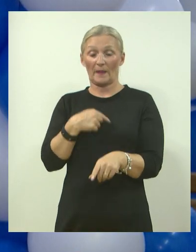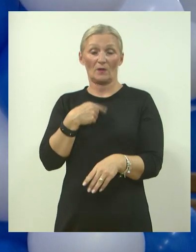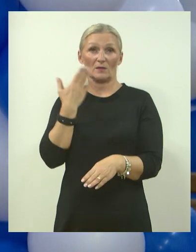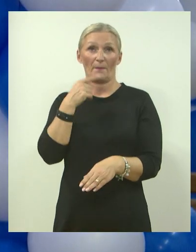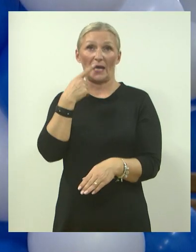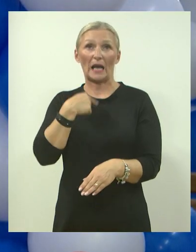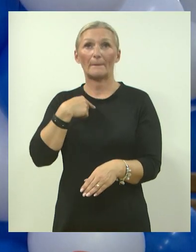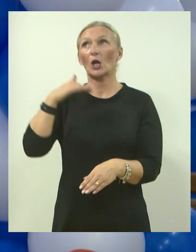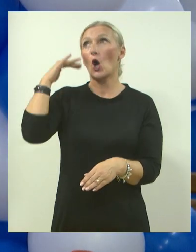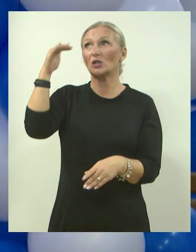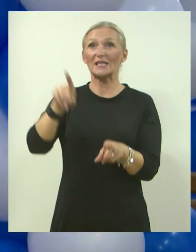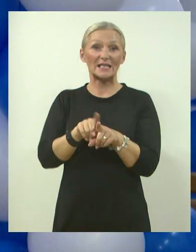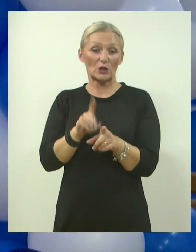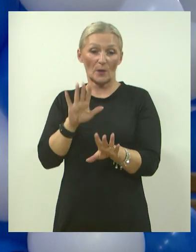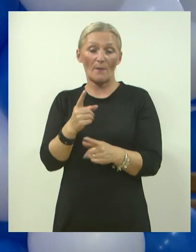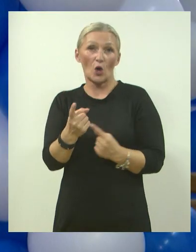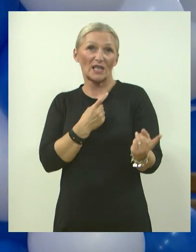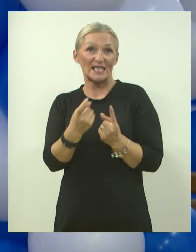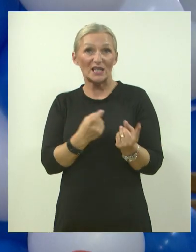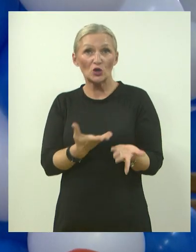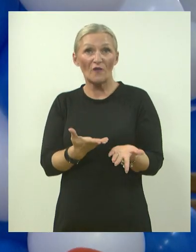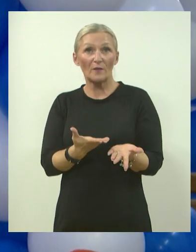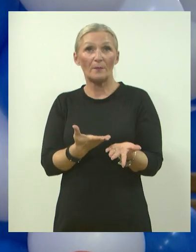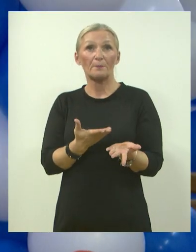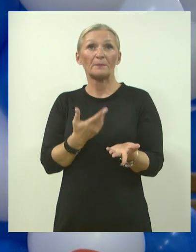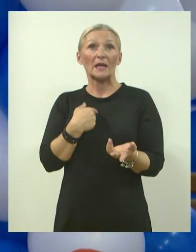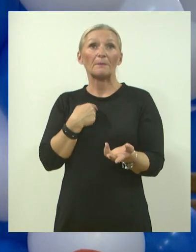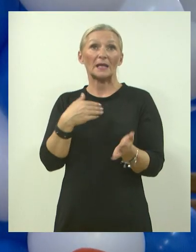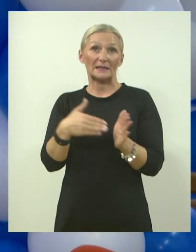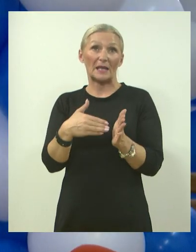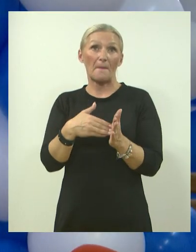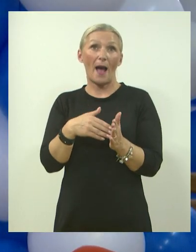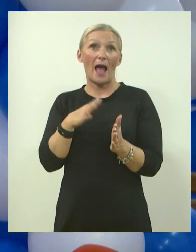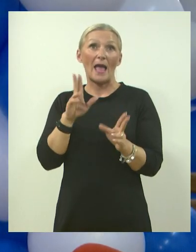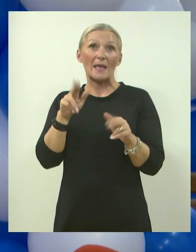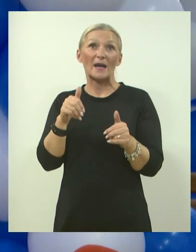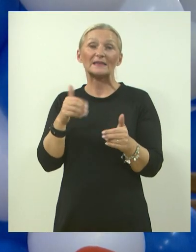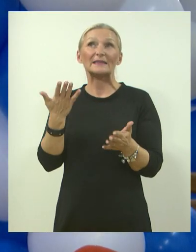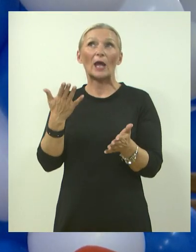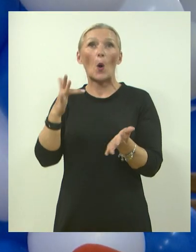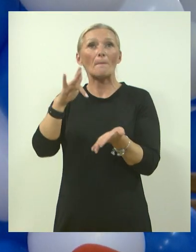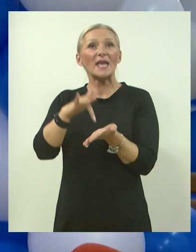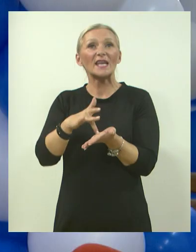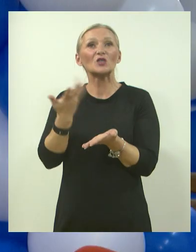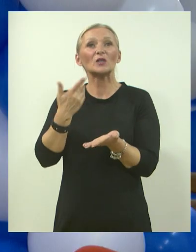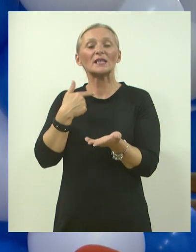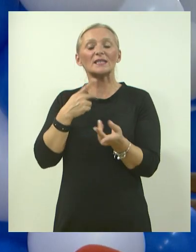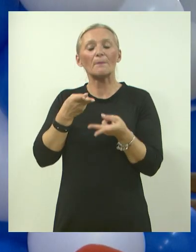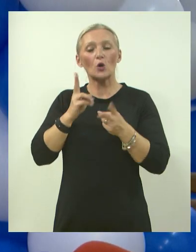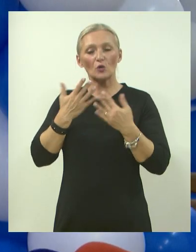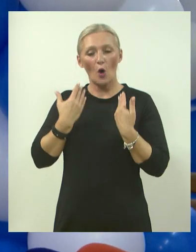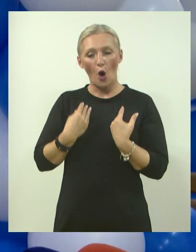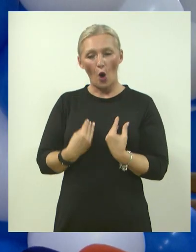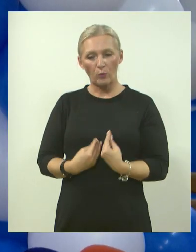i mi odrasli se svaki dan susrećemo s razno raznim izazovima i vjerojatno bi trebali imati neko mjesto gdje bi se mogli na neki način opustiti,